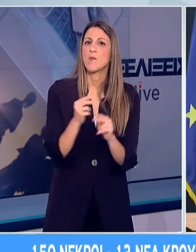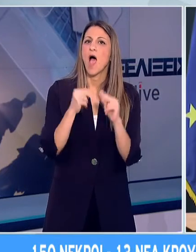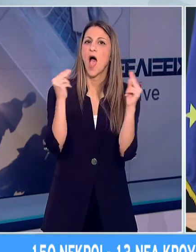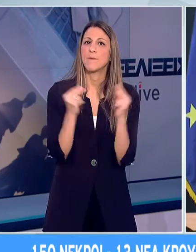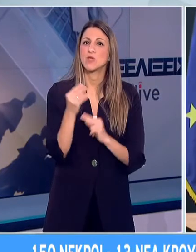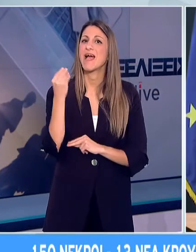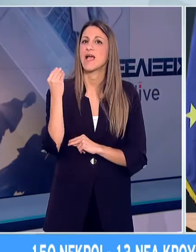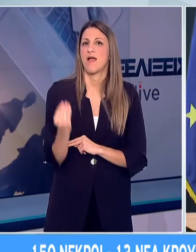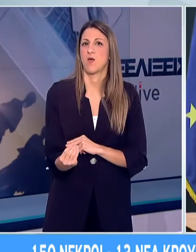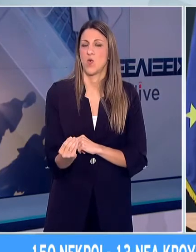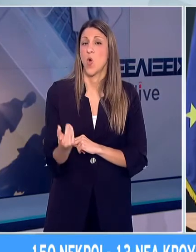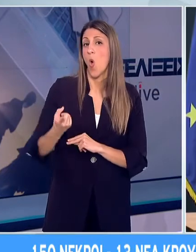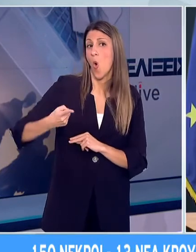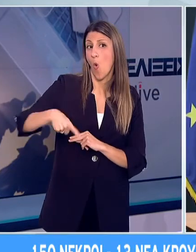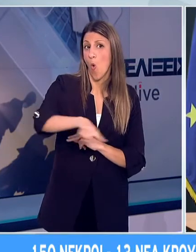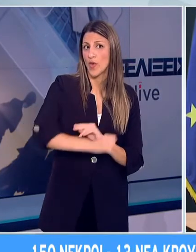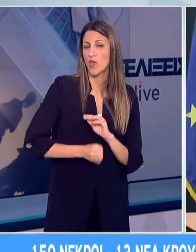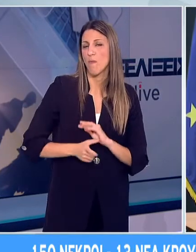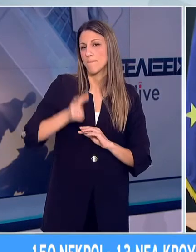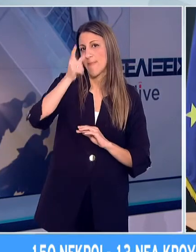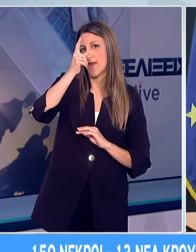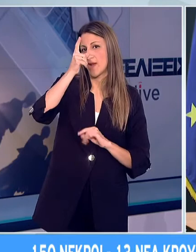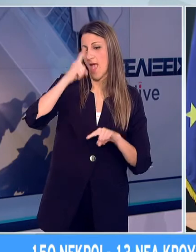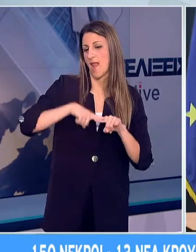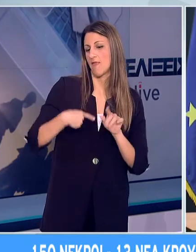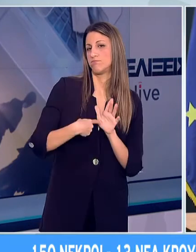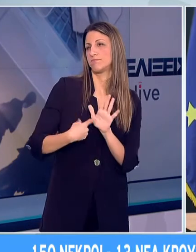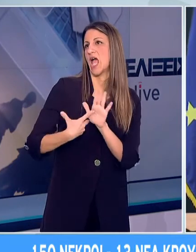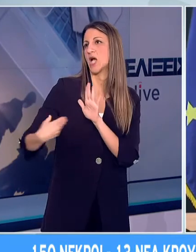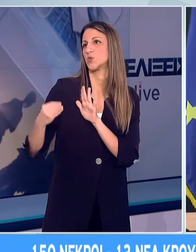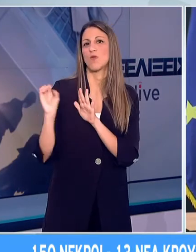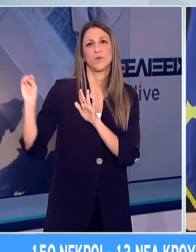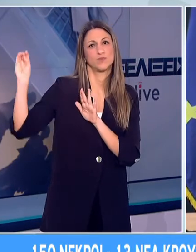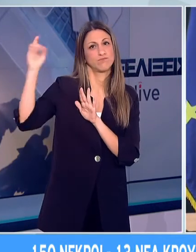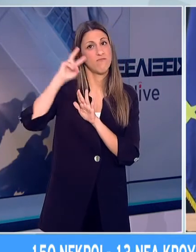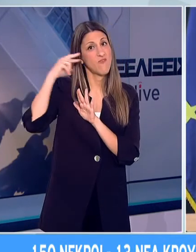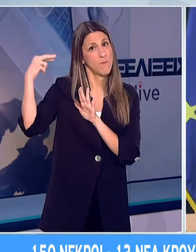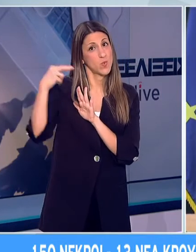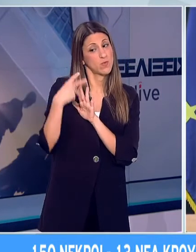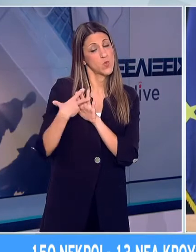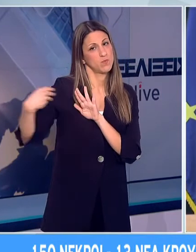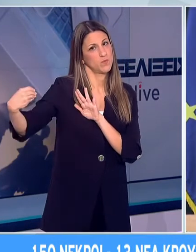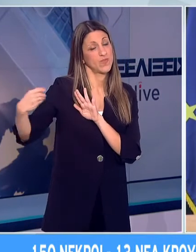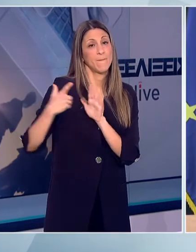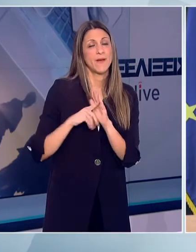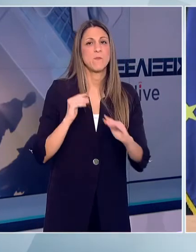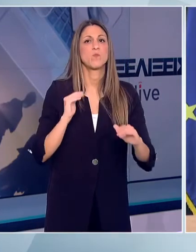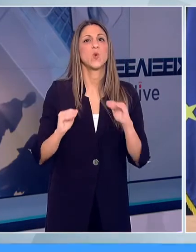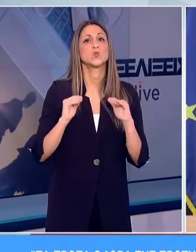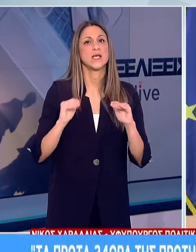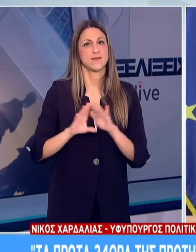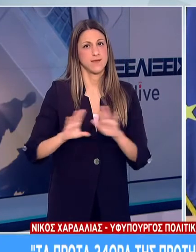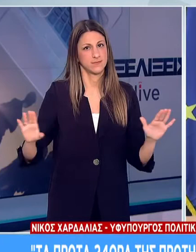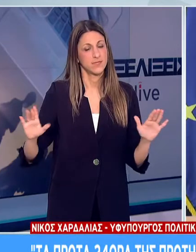αποτέλεσμα που έχει κάνει τη χώρα μας θετικό παράδειγμα σε ολόκληρο τον κόσμο. Είναι χρέος όλων μας να το προστατεύσουμε, γιατί είναι